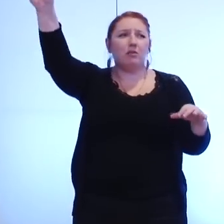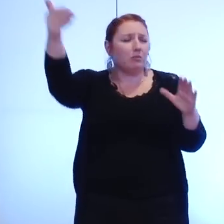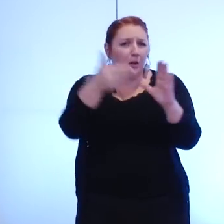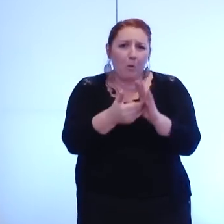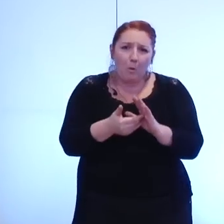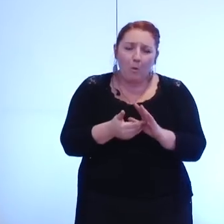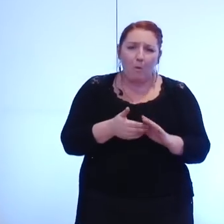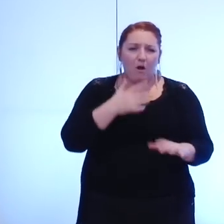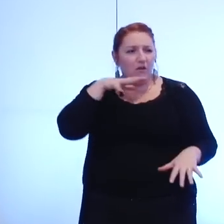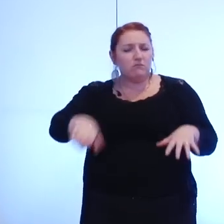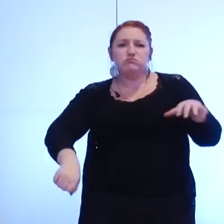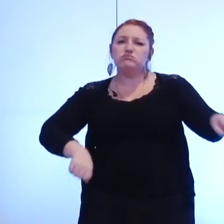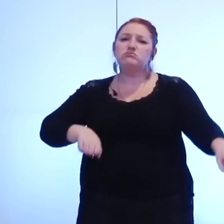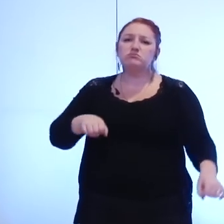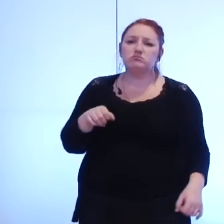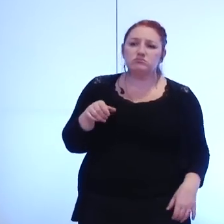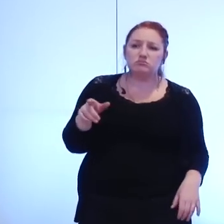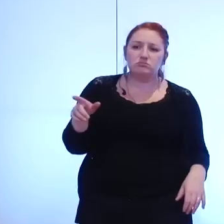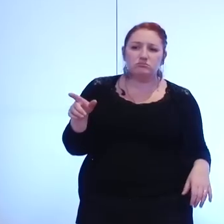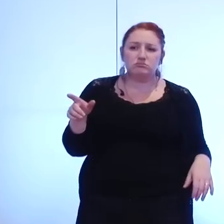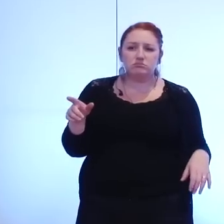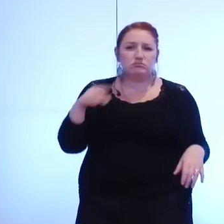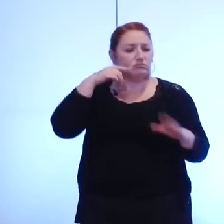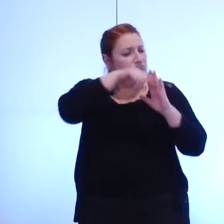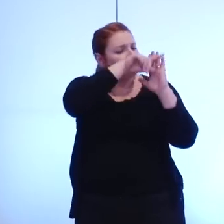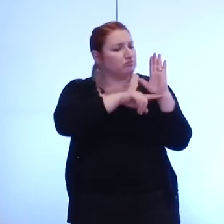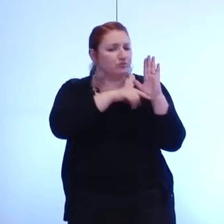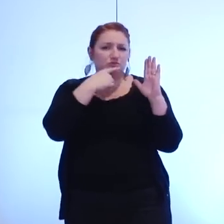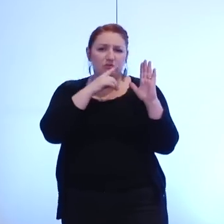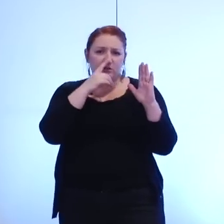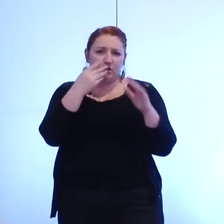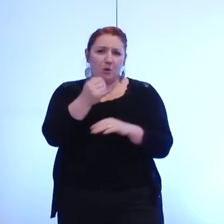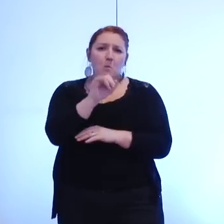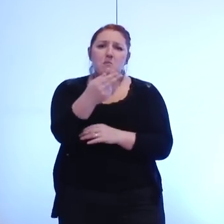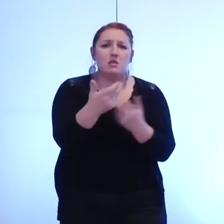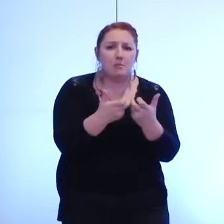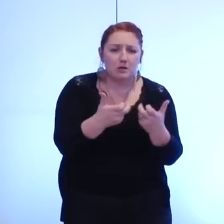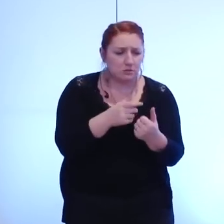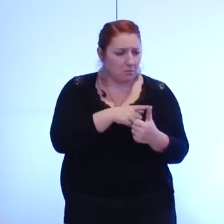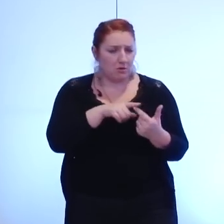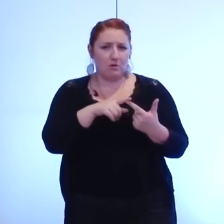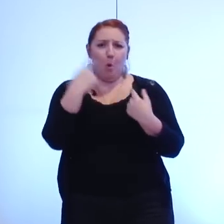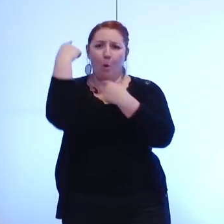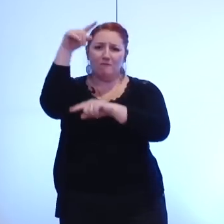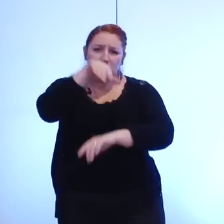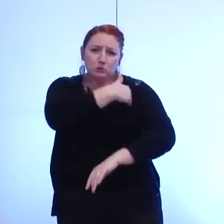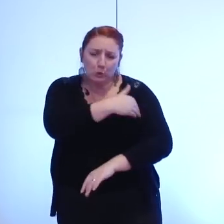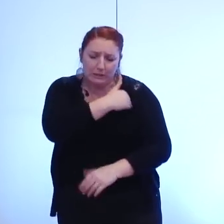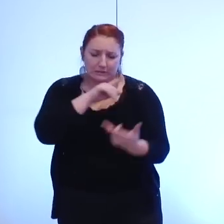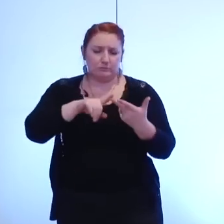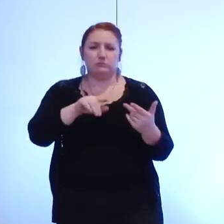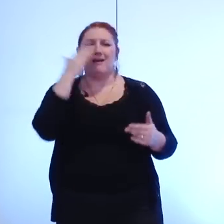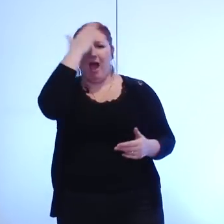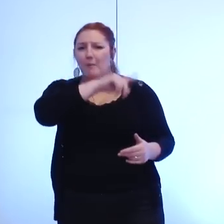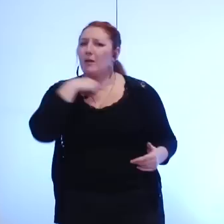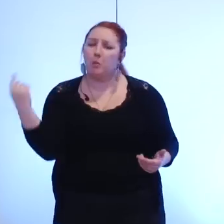sont en effet concernés par l'une ou l'autre de ces mesures le marché d'intérêt national l'office de tourisme les abattoirs